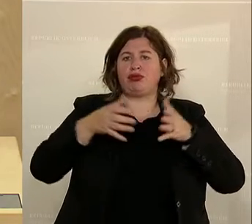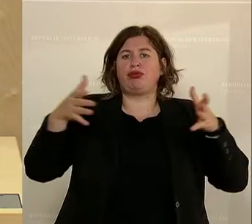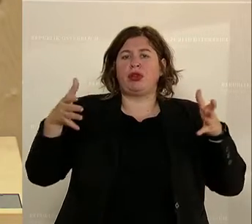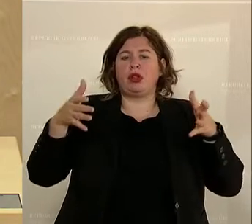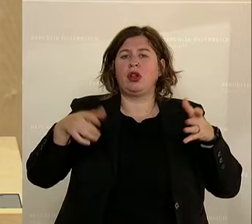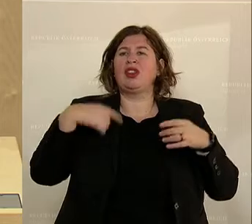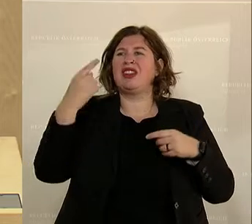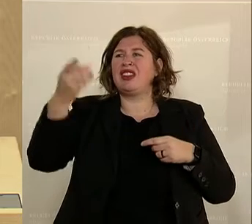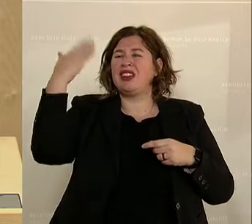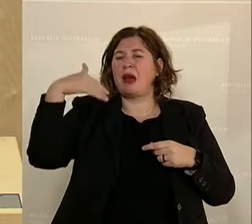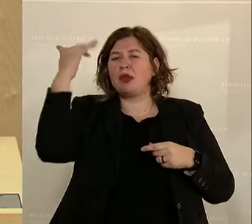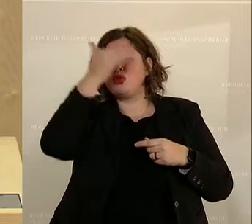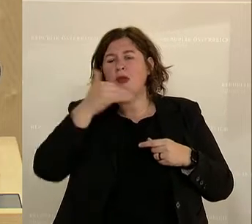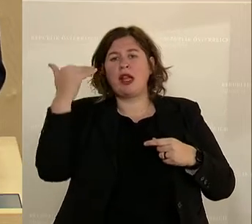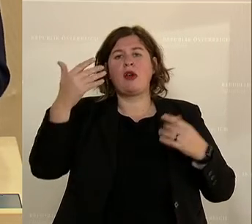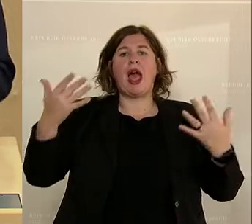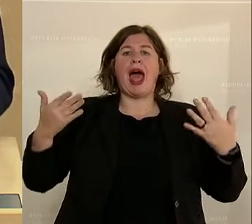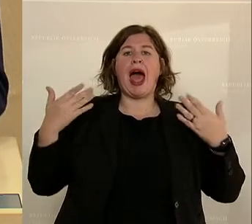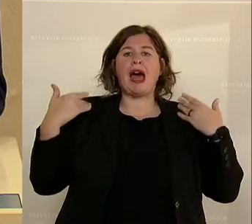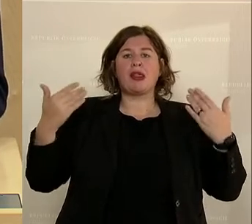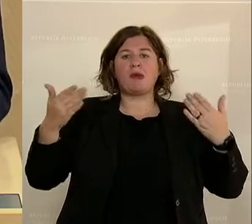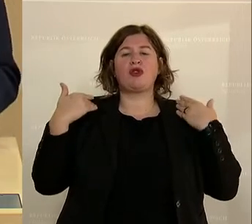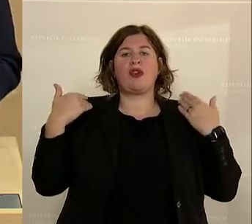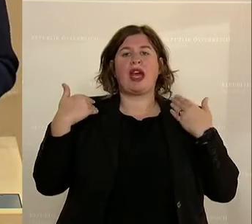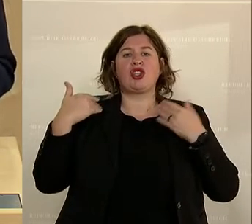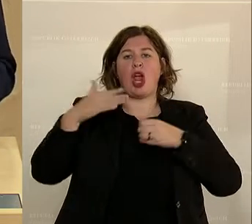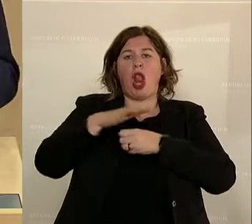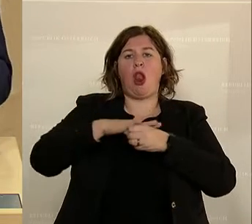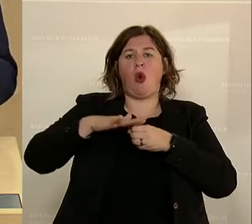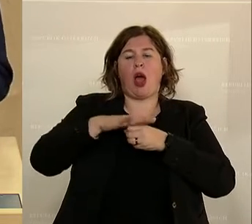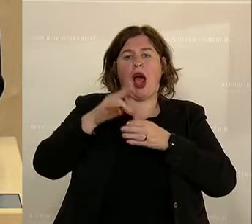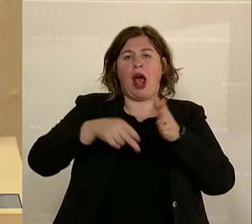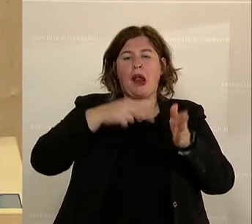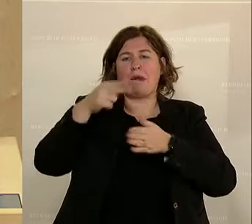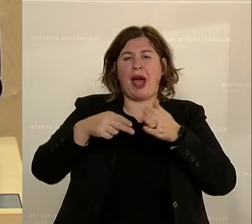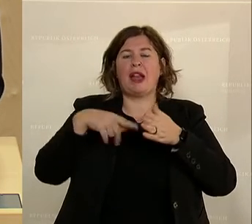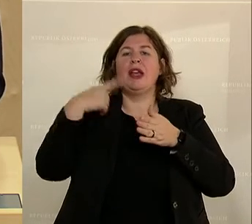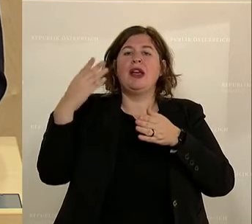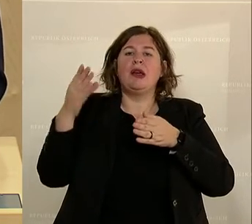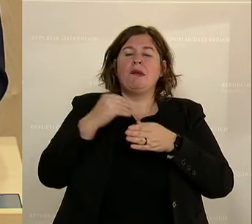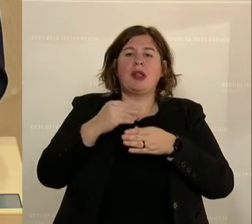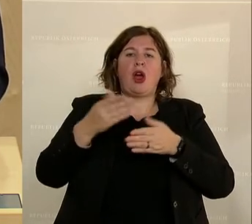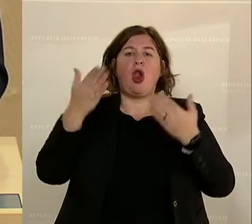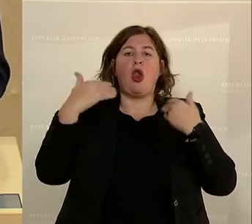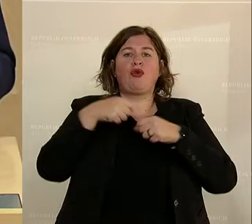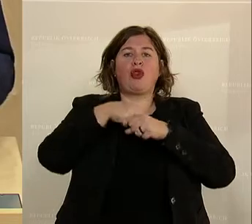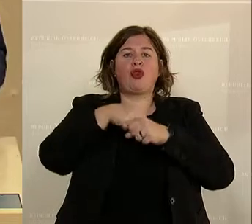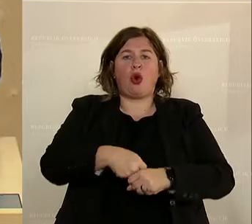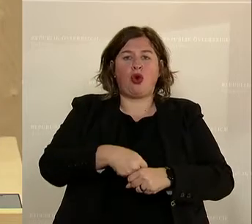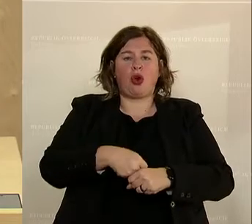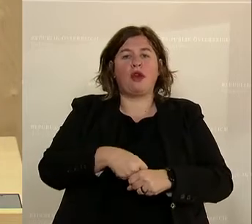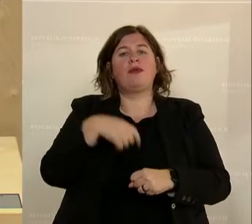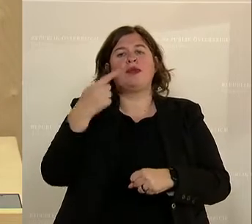damals atmosphärischen Lokalbahn, also wo mit Luftdruck gearbeitet wurde. Und man hat sich dann